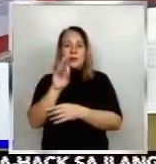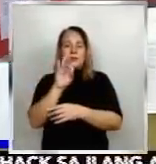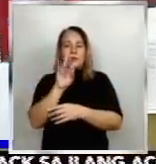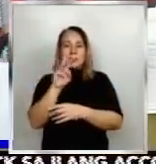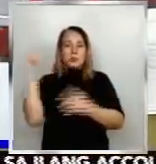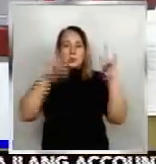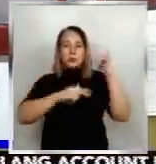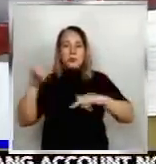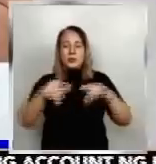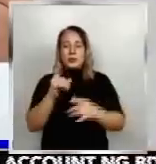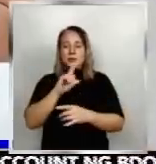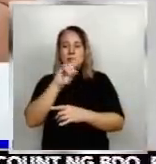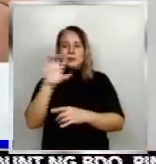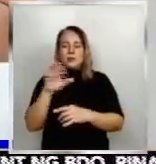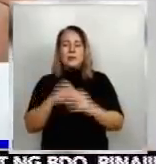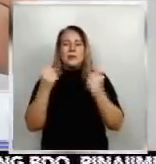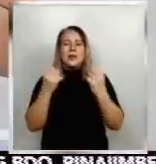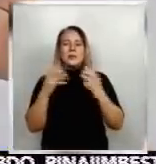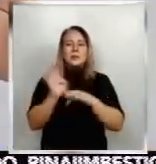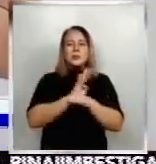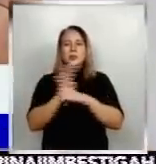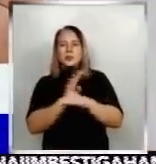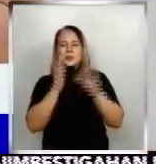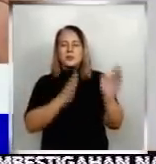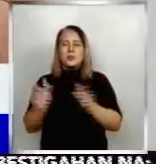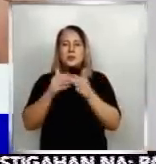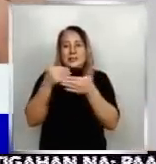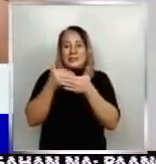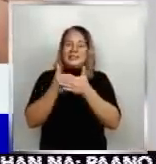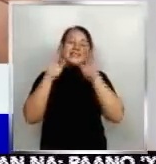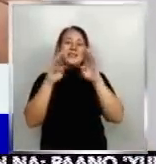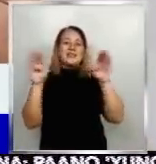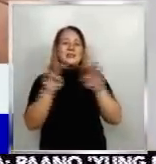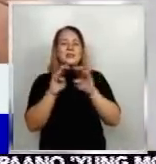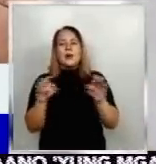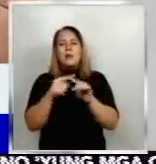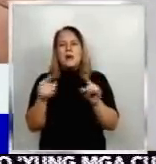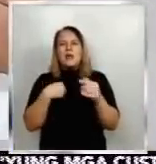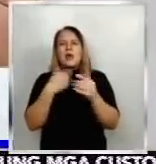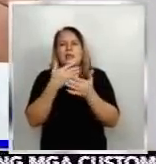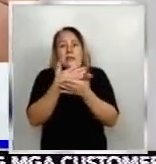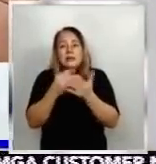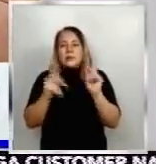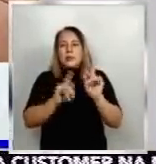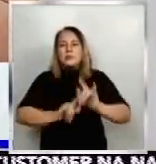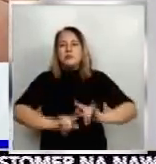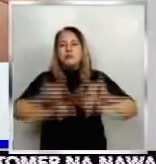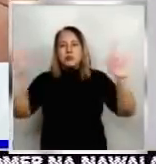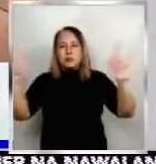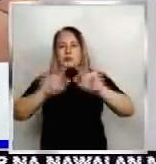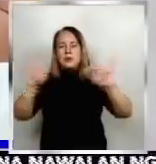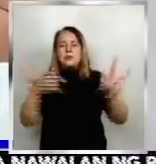Habang ang karamihan sa atin ay abala sa paghahanda sa nalalapit na Pasko, may mga kababayan naman tayong paalis na bansa at pansamantalang